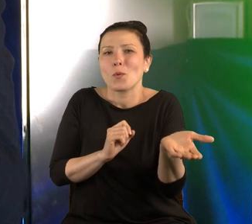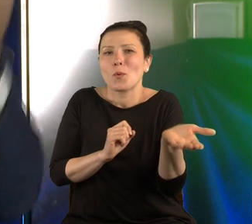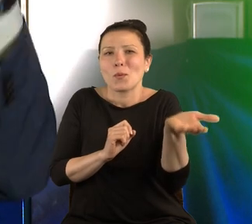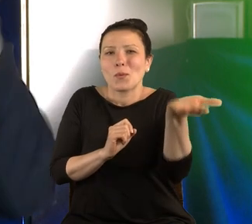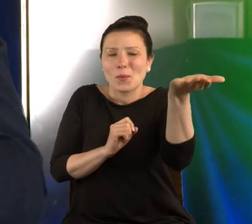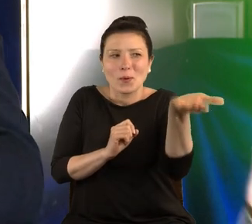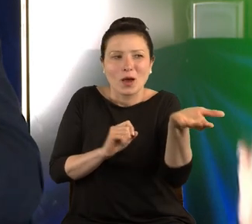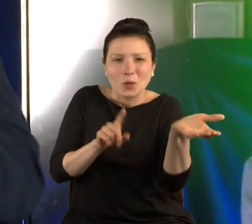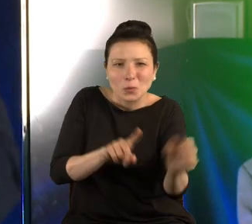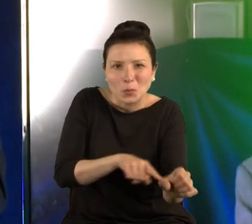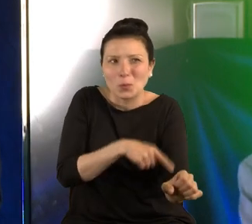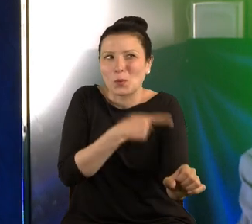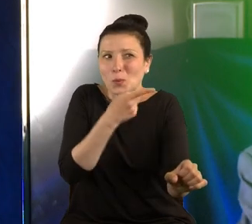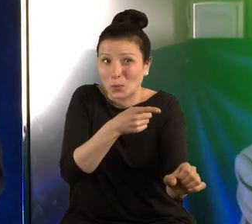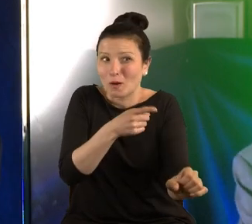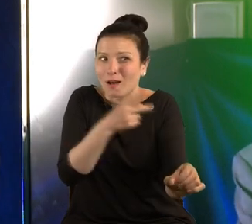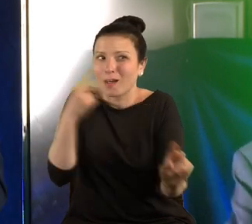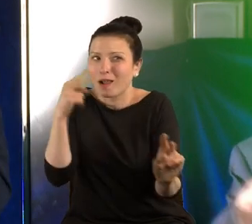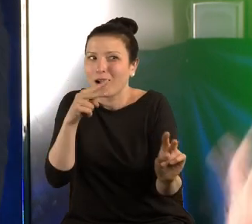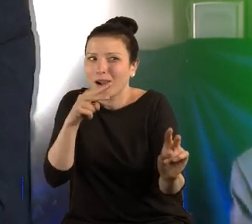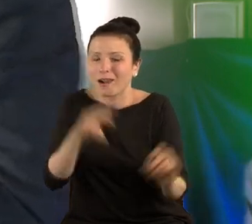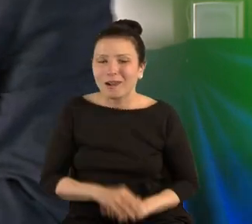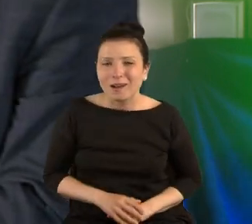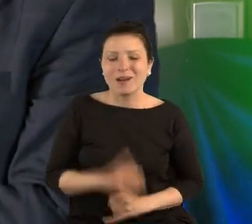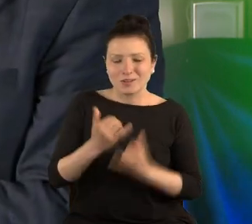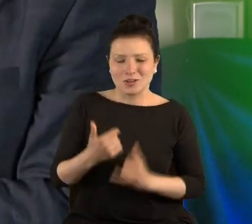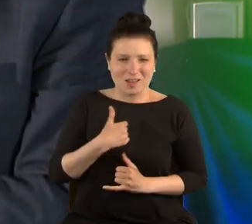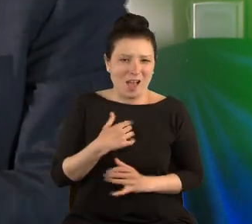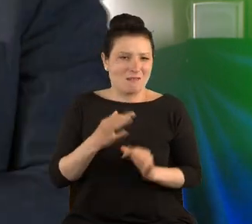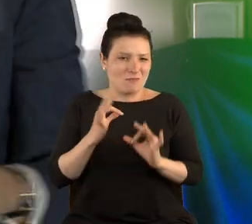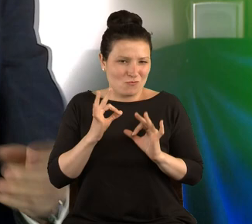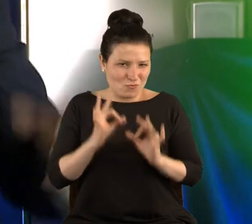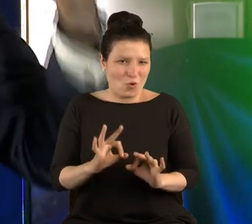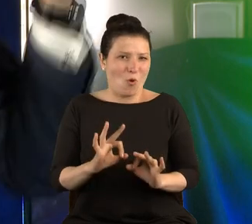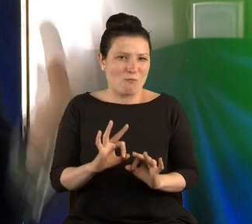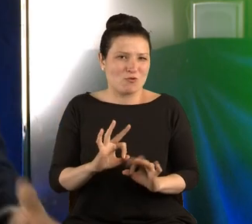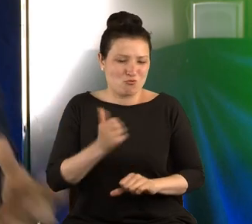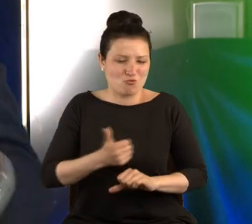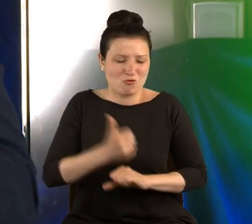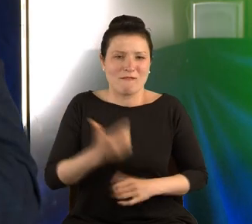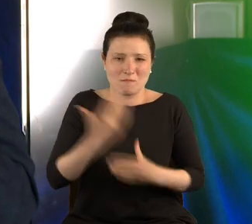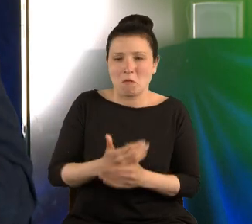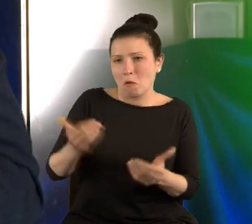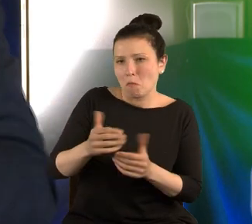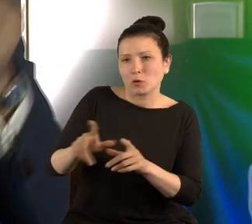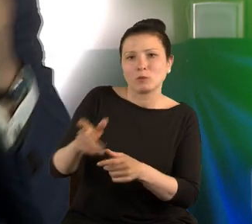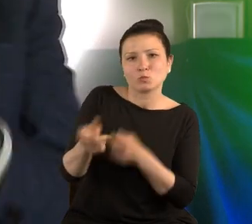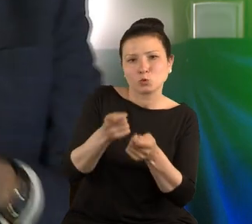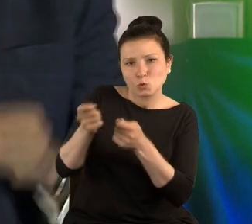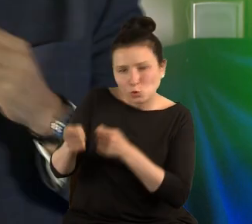Jeżeli jestem dobrym przedsiębiorcą, wyobrażam sobie to w ten sposób, że mogę zatrudnić fachowców wysokiej klasy,